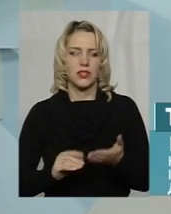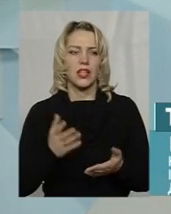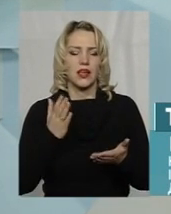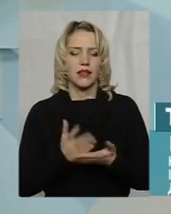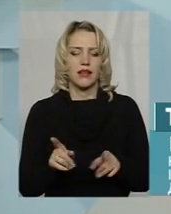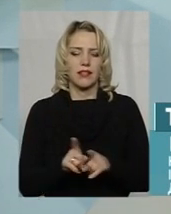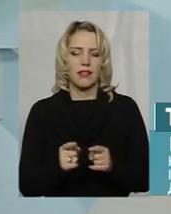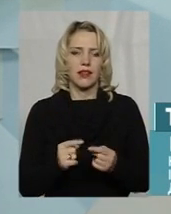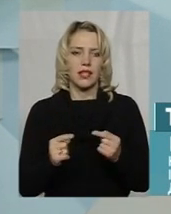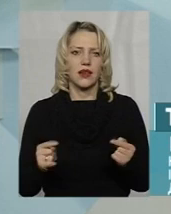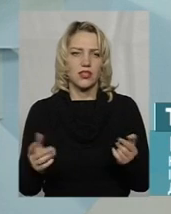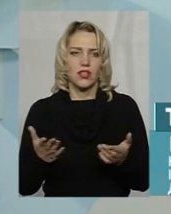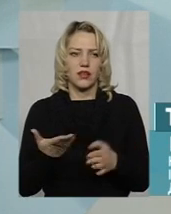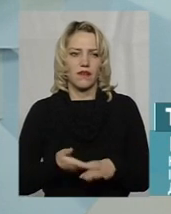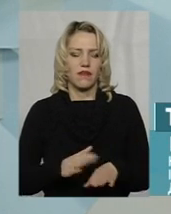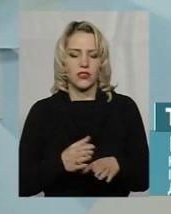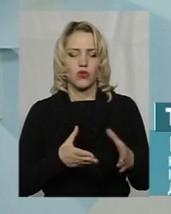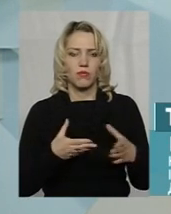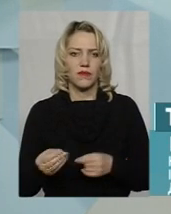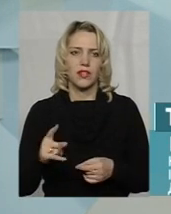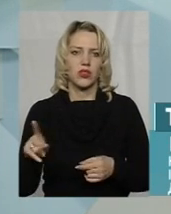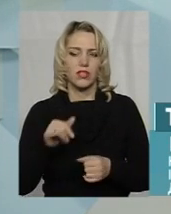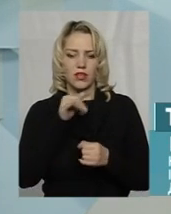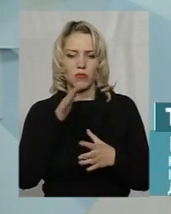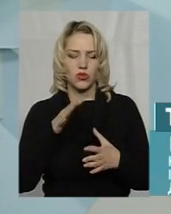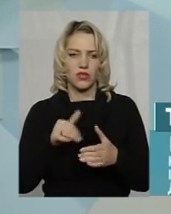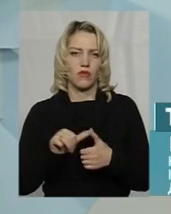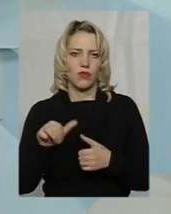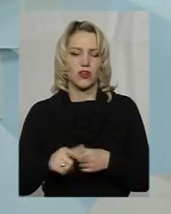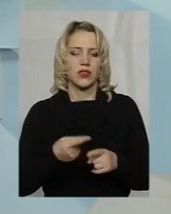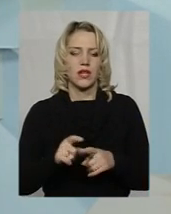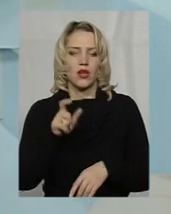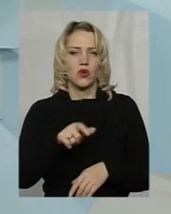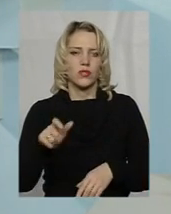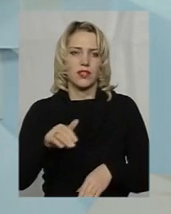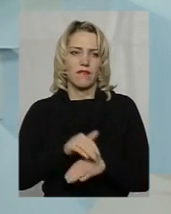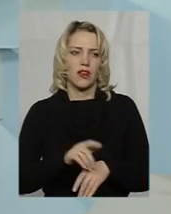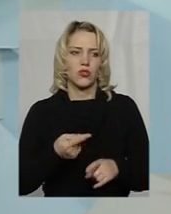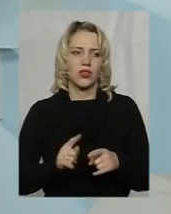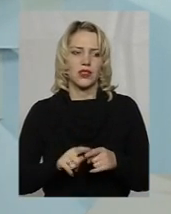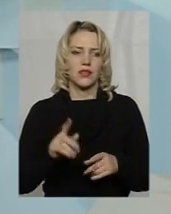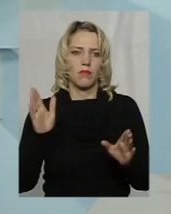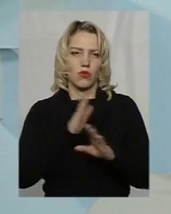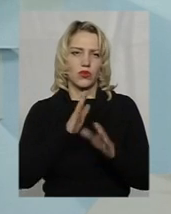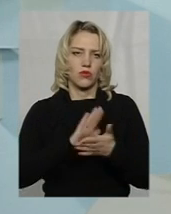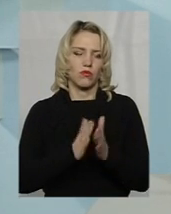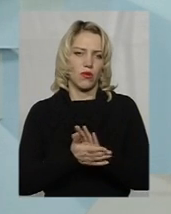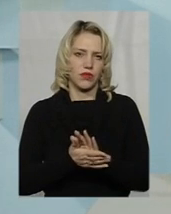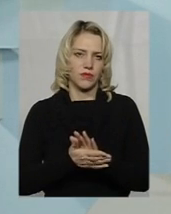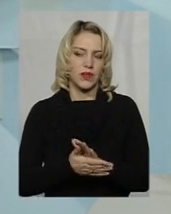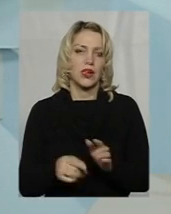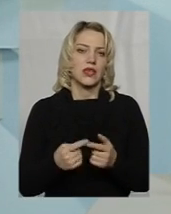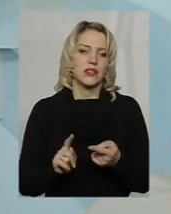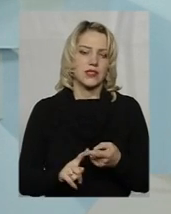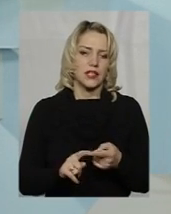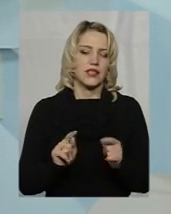дуже важко впливати і на які неможливо виключити. Це людський фактор і це екстремальні погодні умови. І це ті